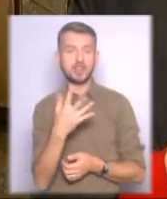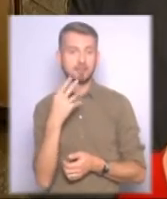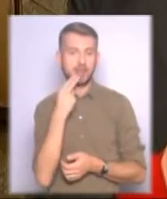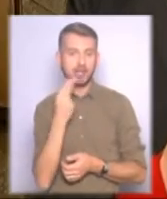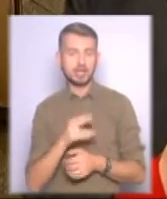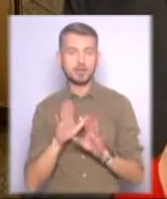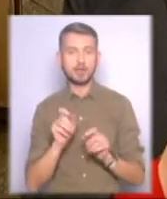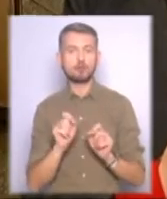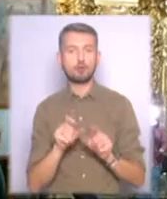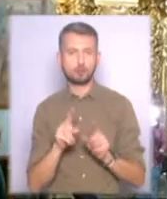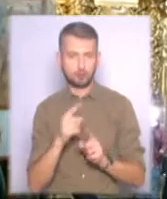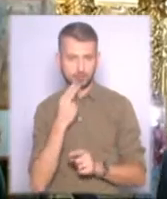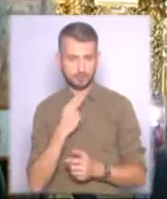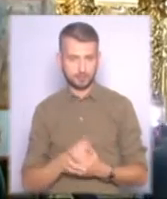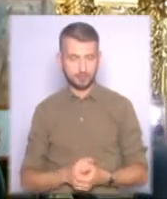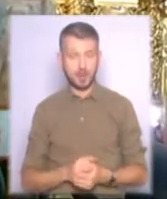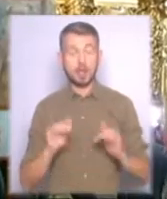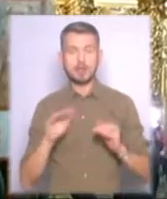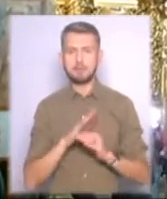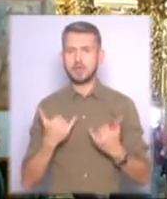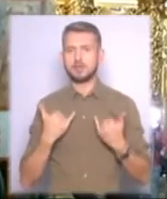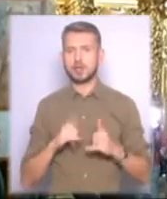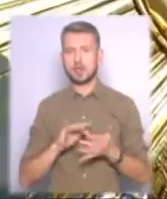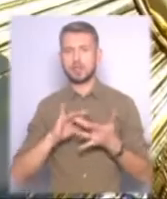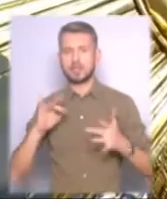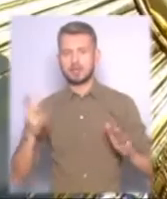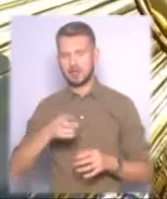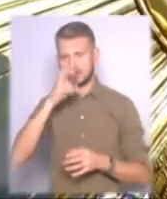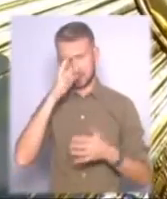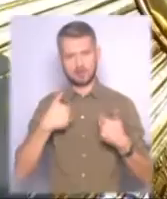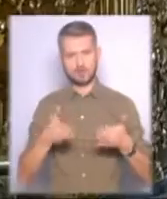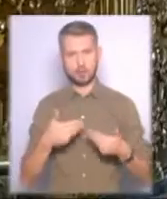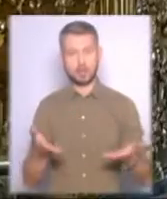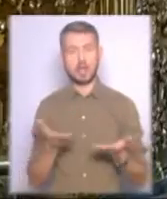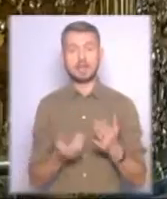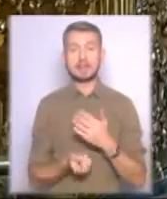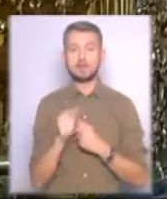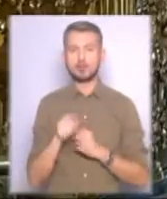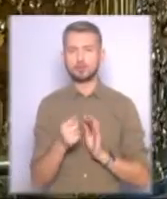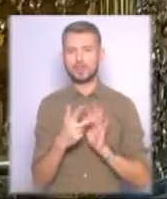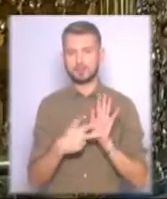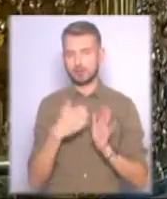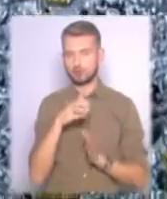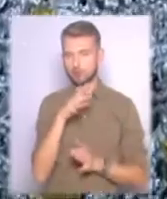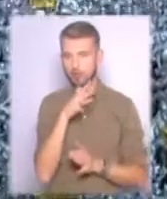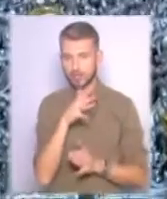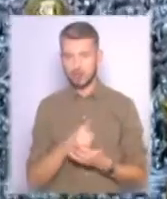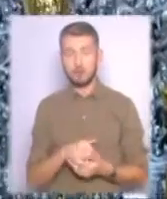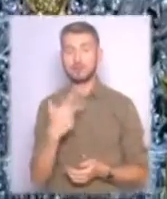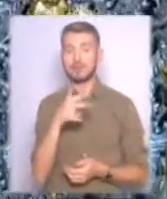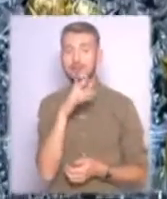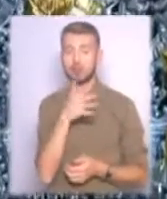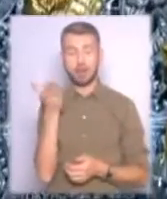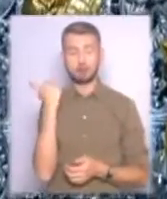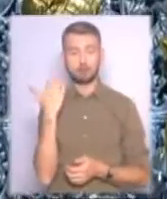тільки золотої смальти. Не менше вражають і срібні царські ворота, які разом з іконостасом з'явились тут у 18 столітті. В 30-х роках